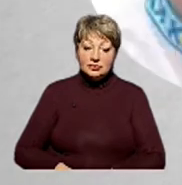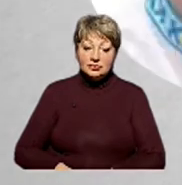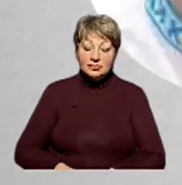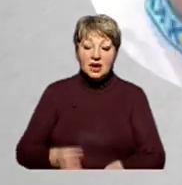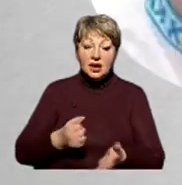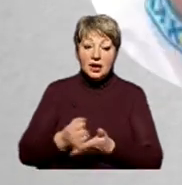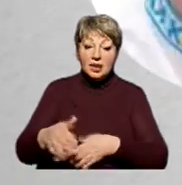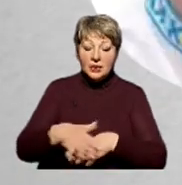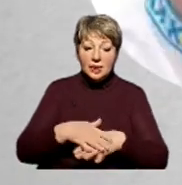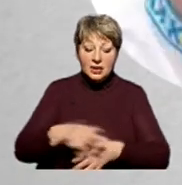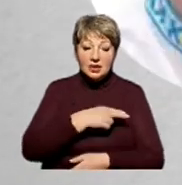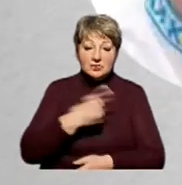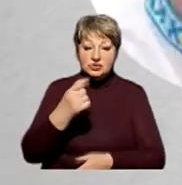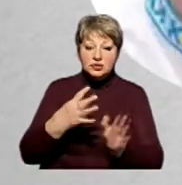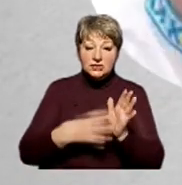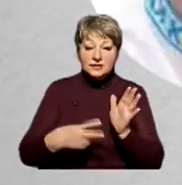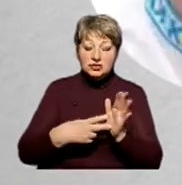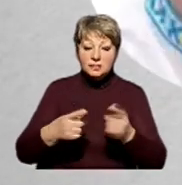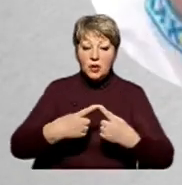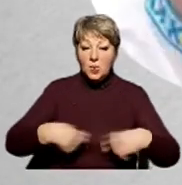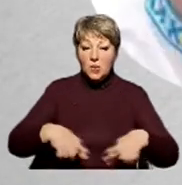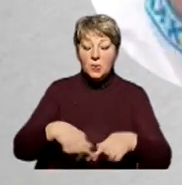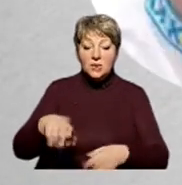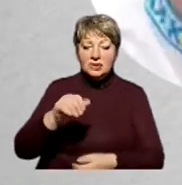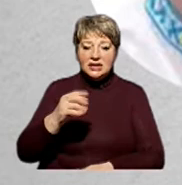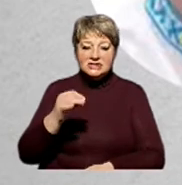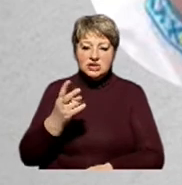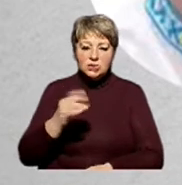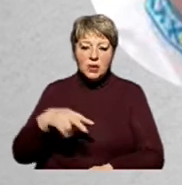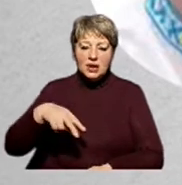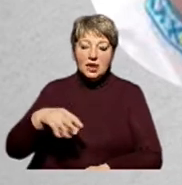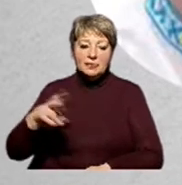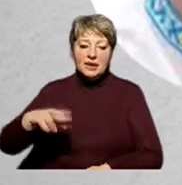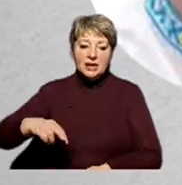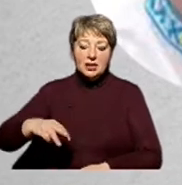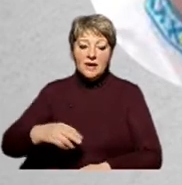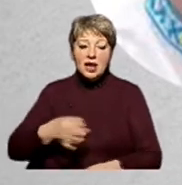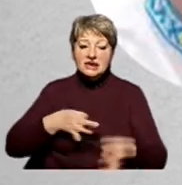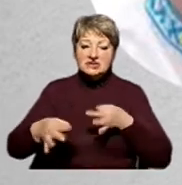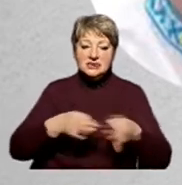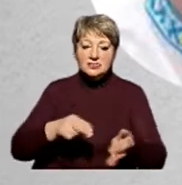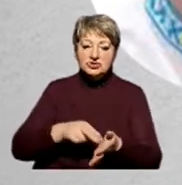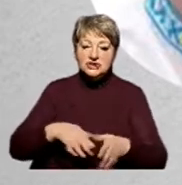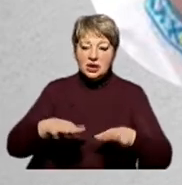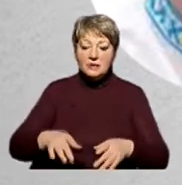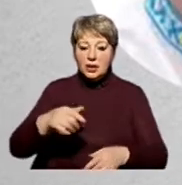Кандидат народні депутати по 197-му округу Даценко Леонід Миколаєвич. Радник Черкаського міського голови. Само висуванець.